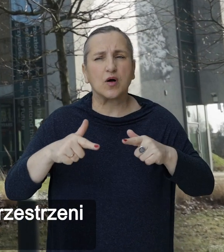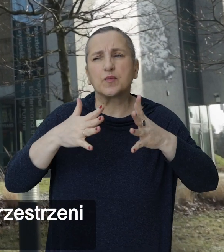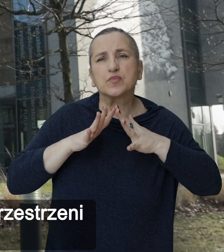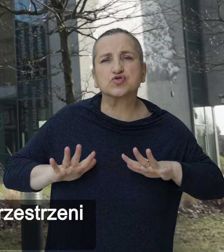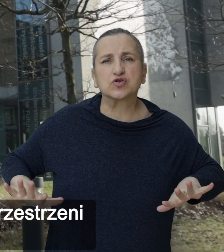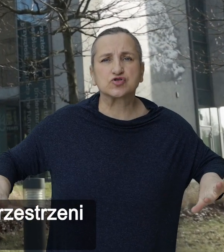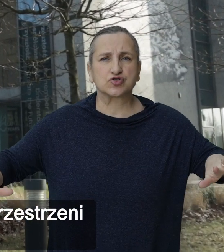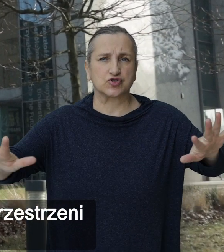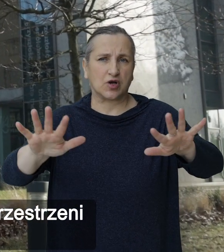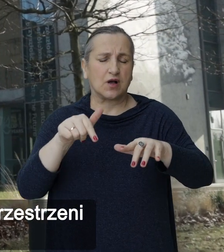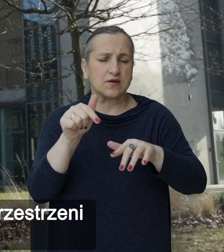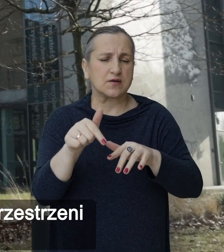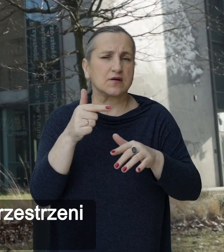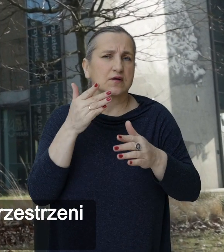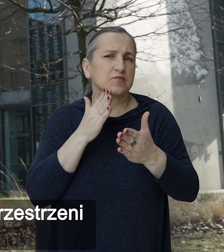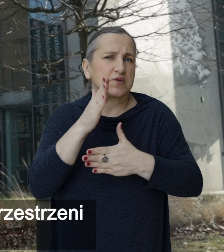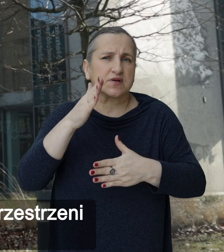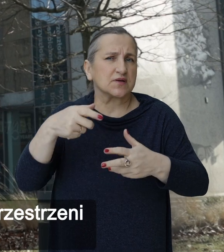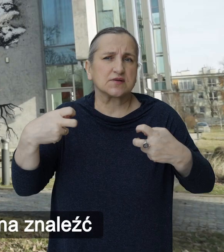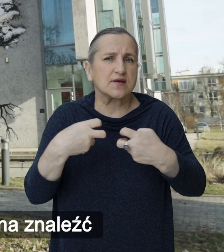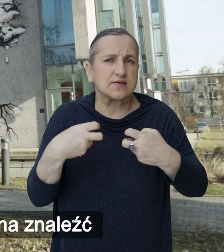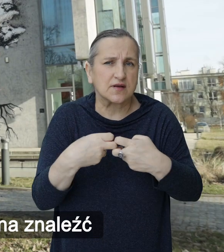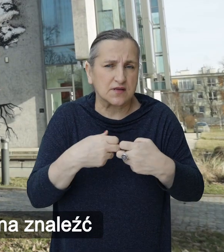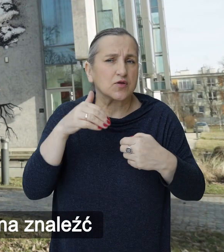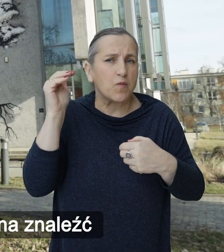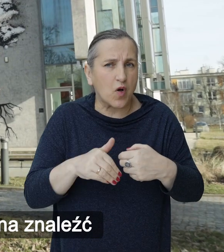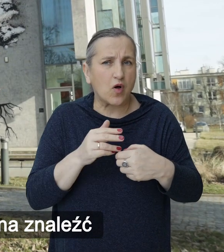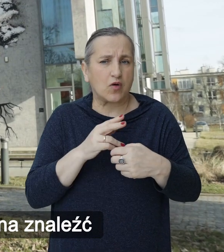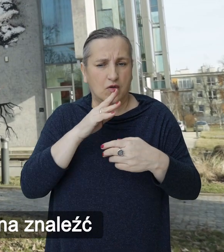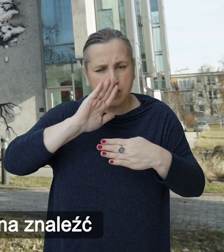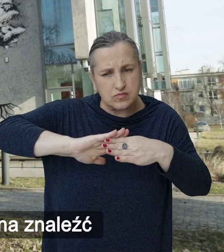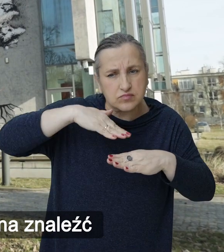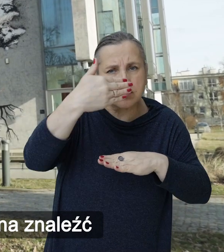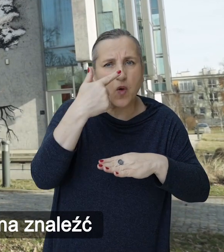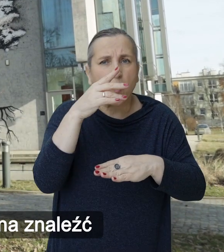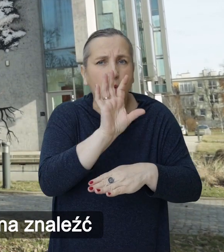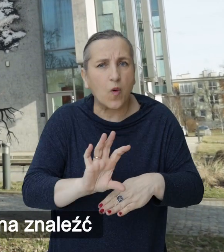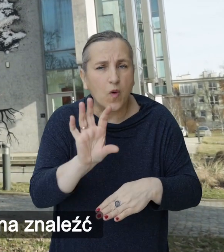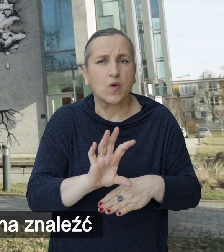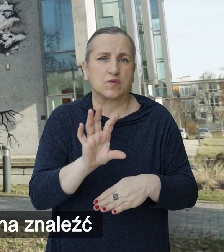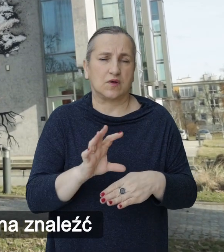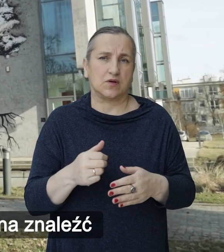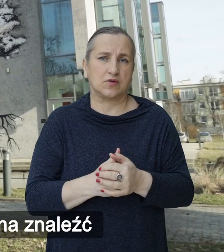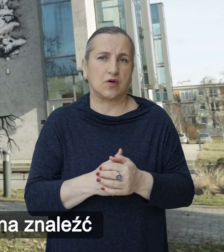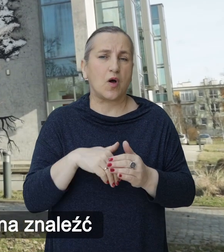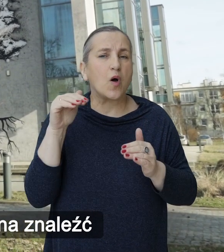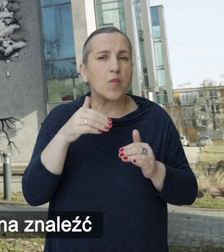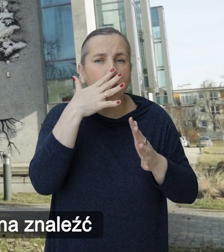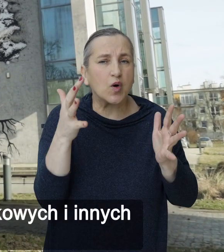przestrzeni wirtualnej zwiedzić to miejsce, można zajrzeć na stronę internetową, można